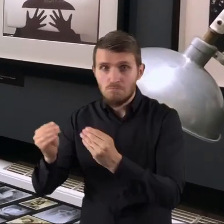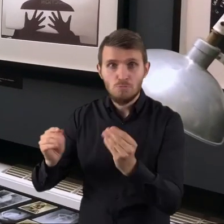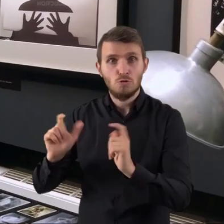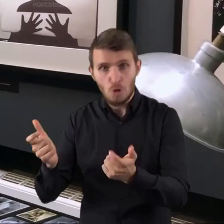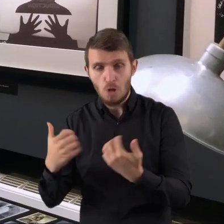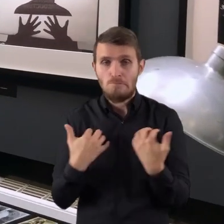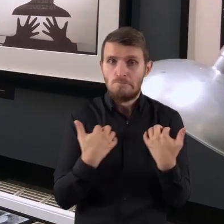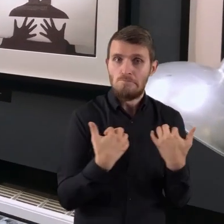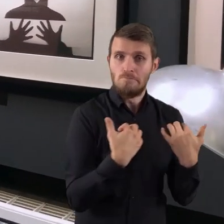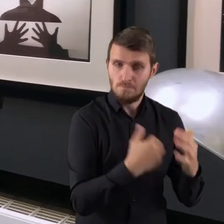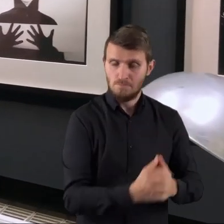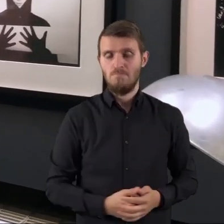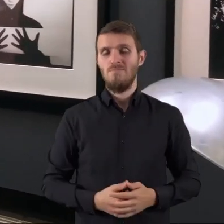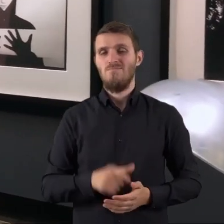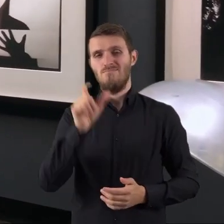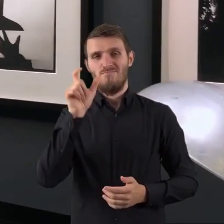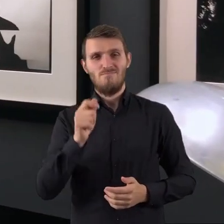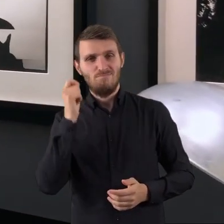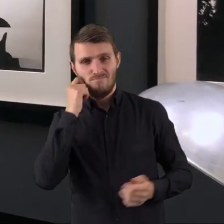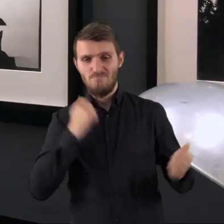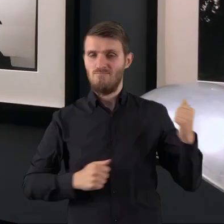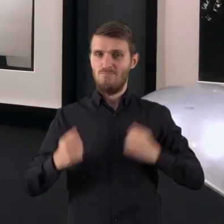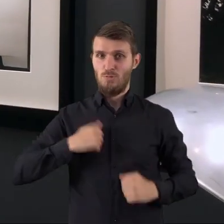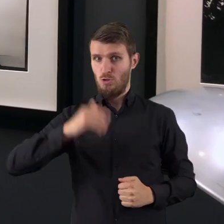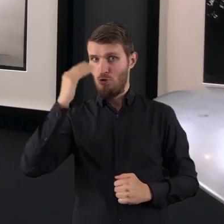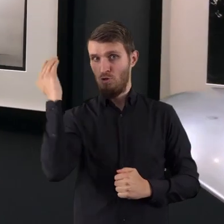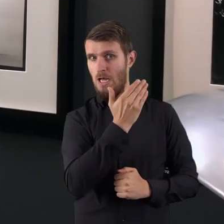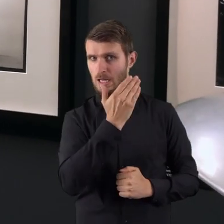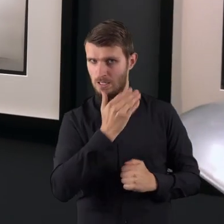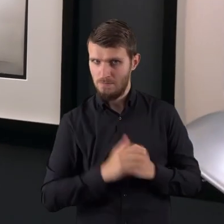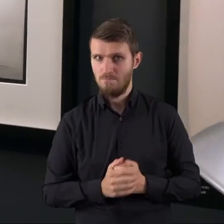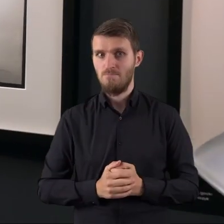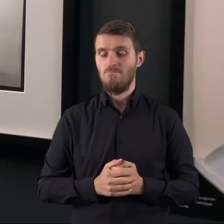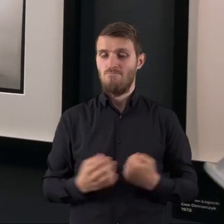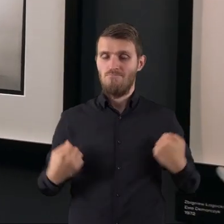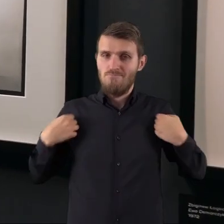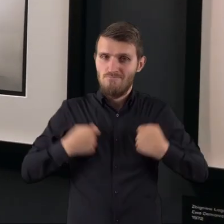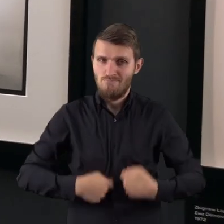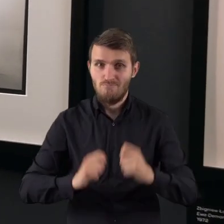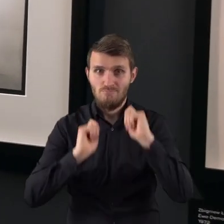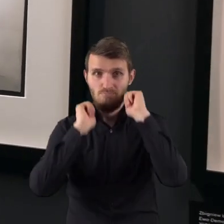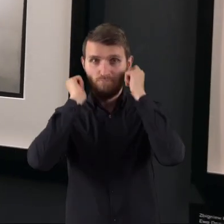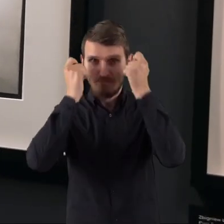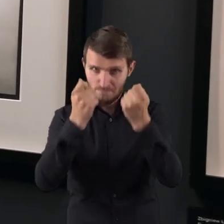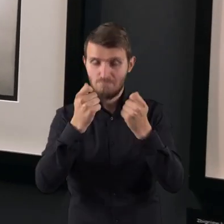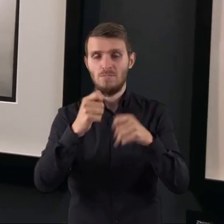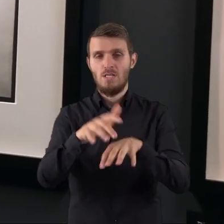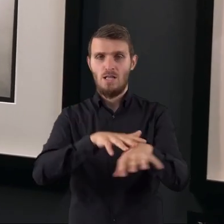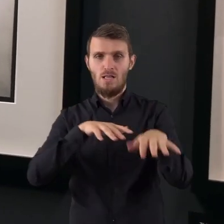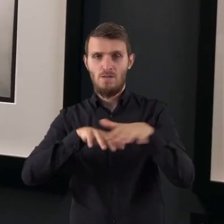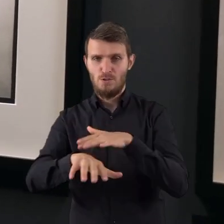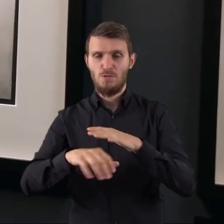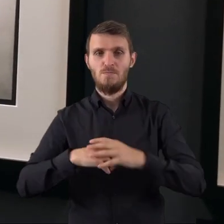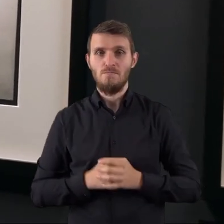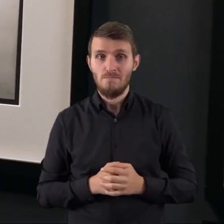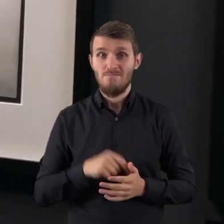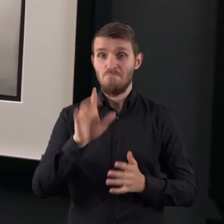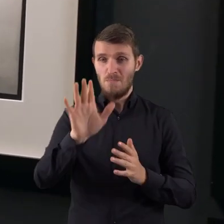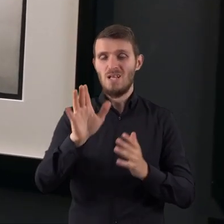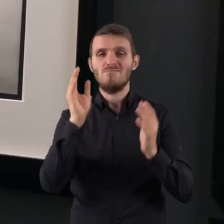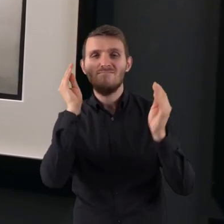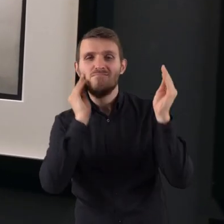zajęciach. Modelka ubrana jest na czarno. Płaszczyk z kapturem i rękawiczki. Ma